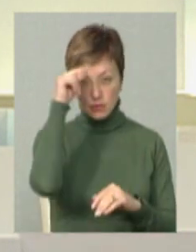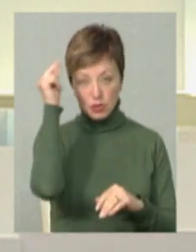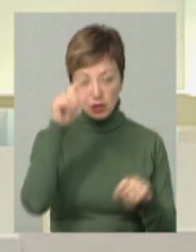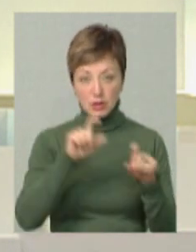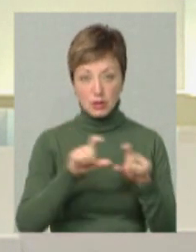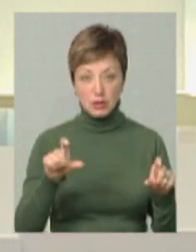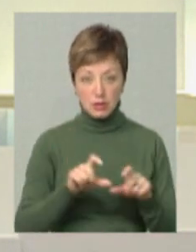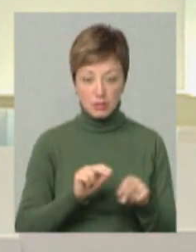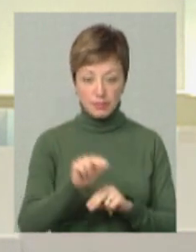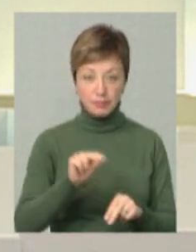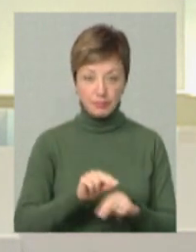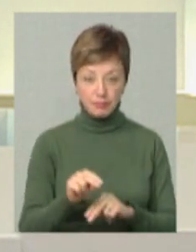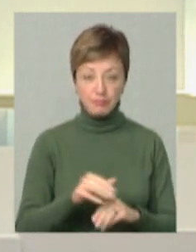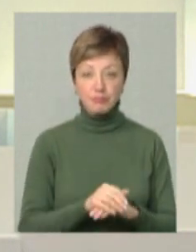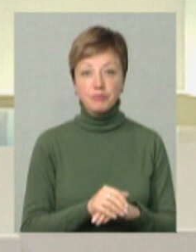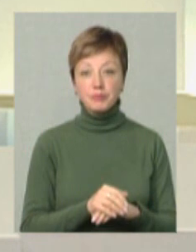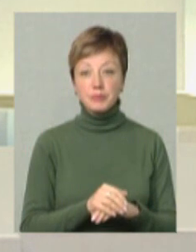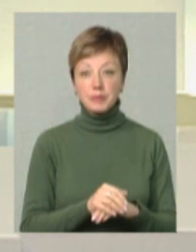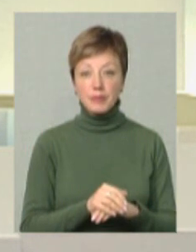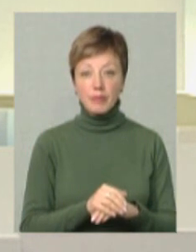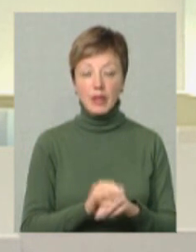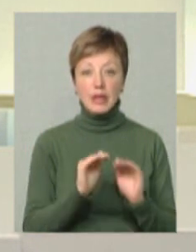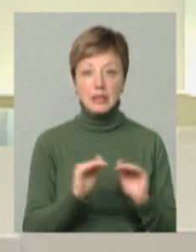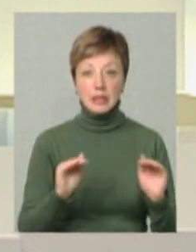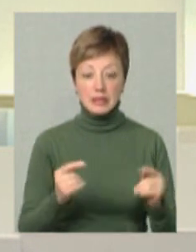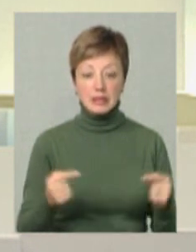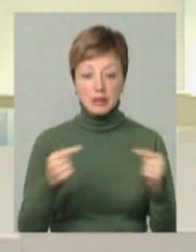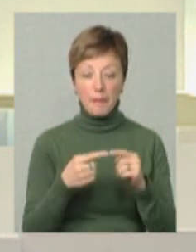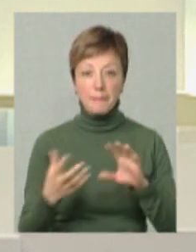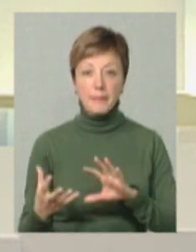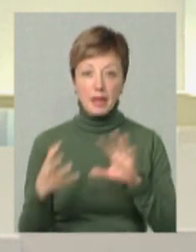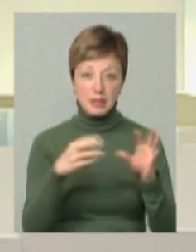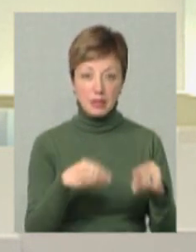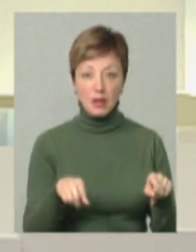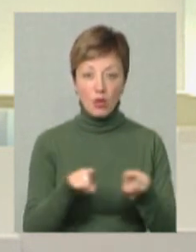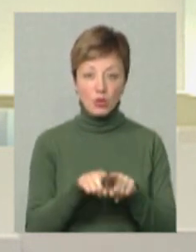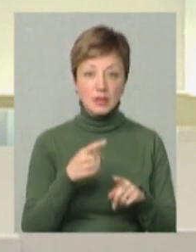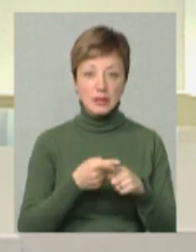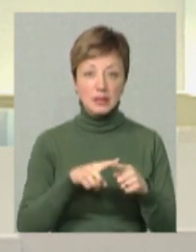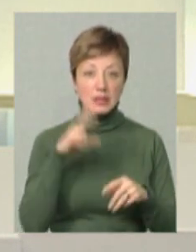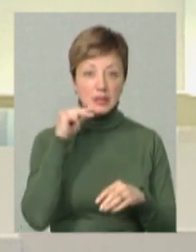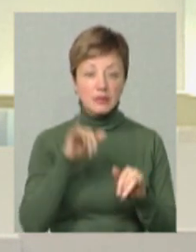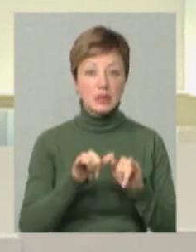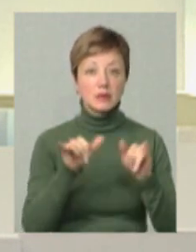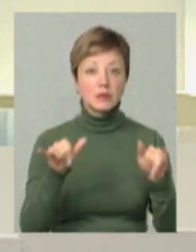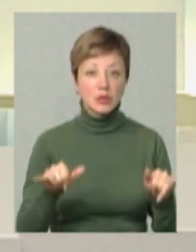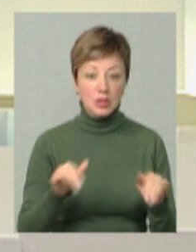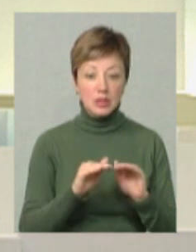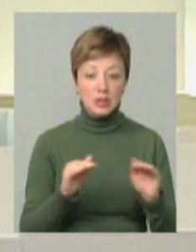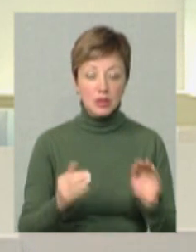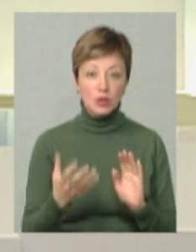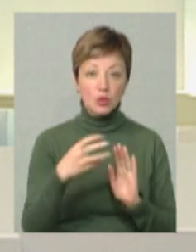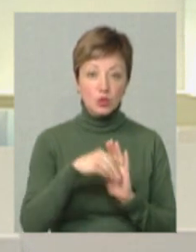проходять навчальний процес, діти самі переселенці. Тому також ця цифра збільшується, діти